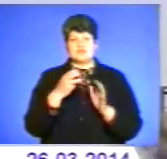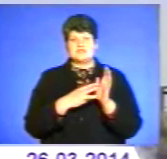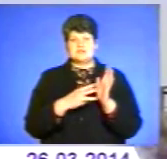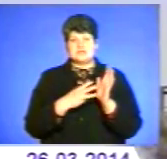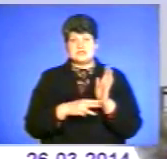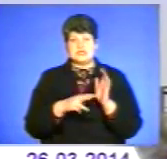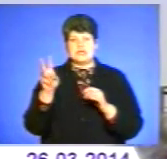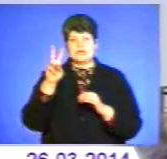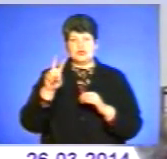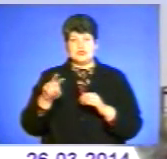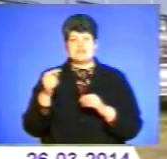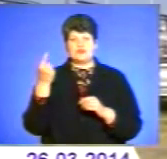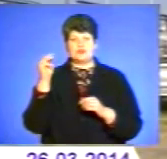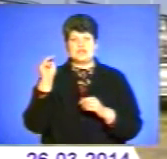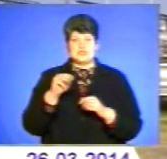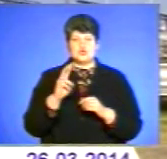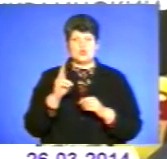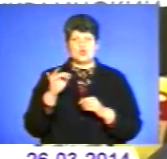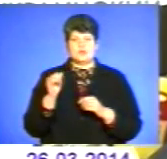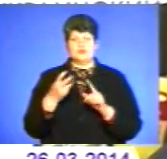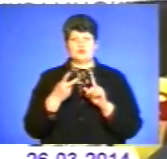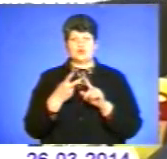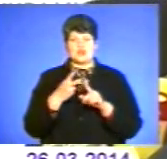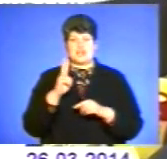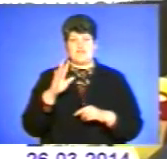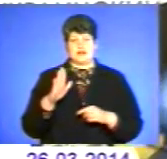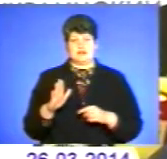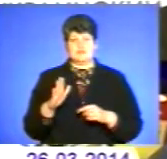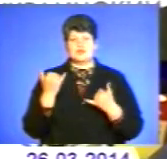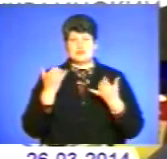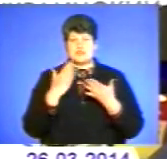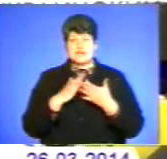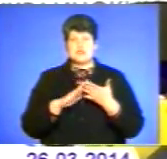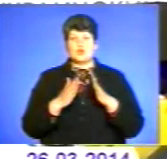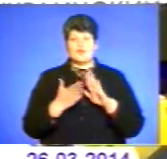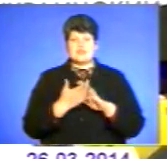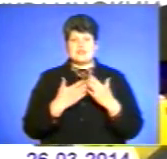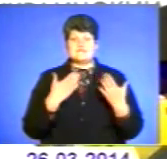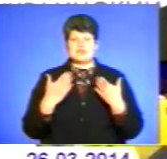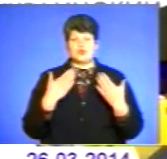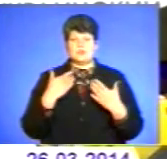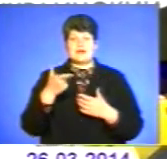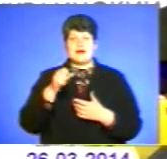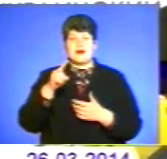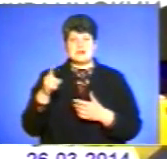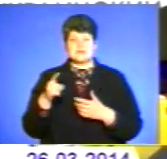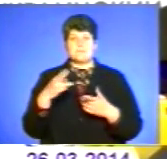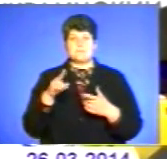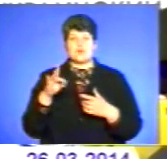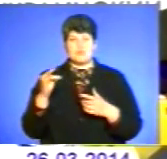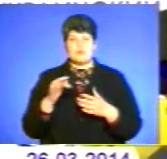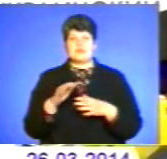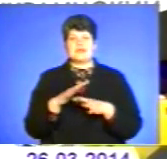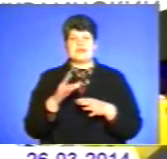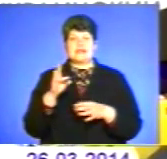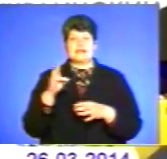доларів за тисячу кубів у другому кварталі. Сьогодні є договорні відносини між Газпромом і Нафтогазом України, де